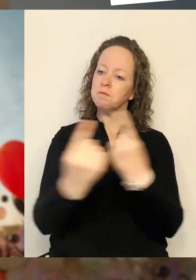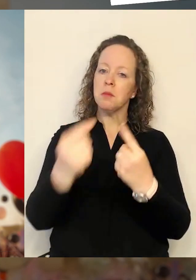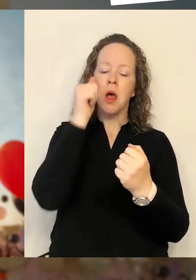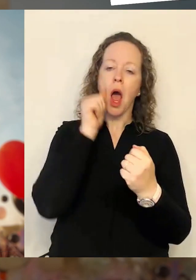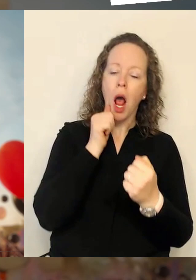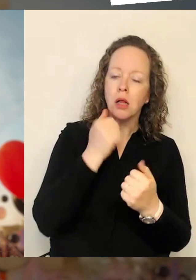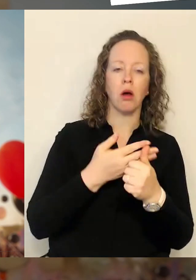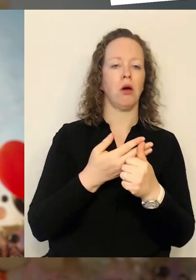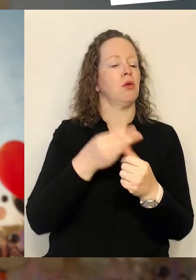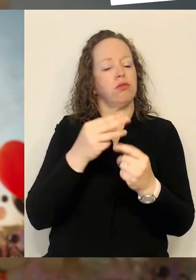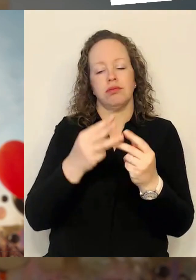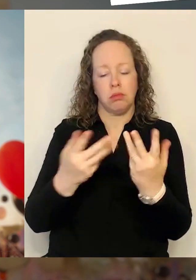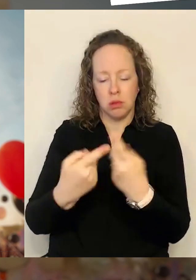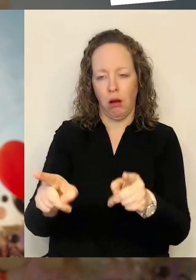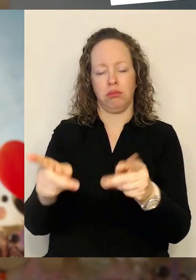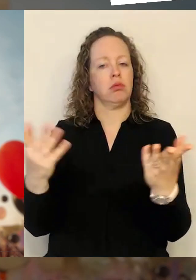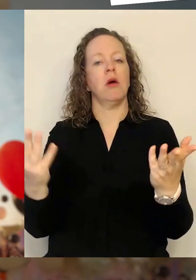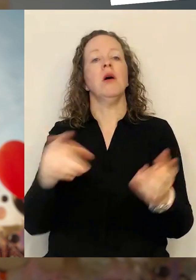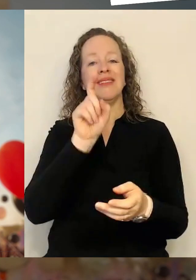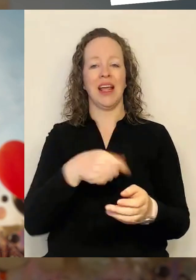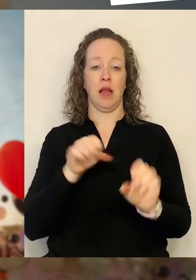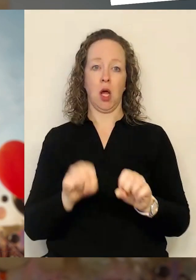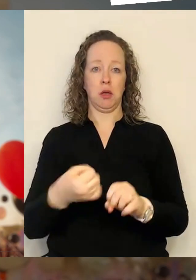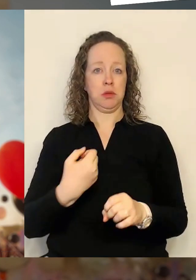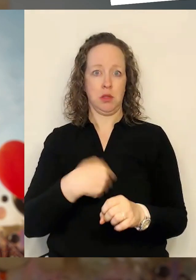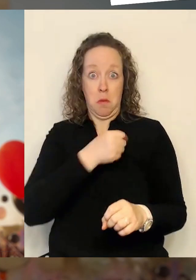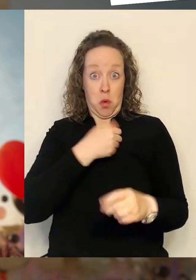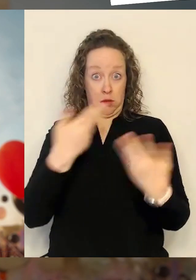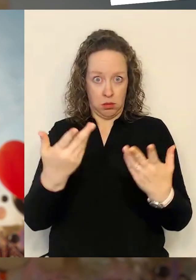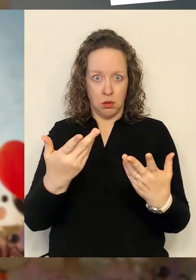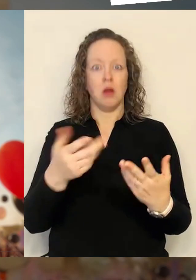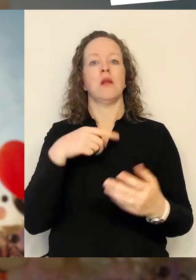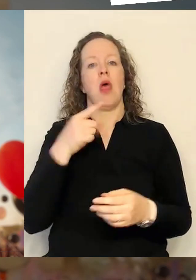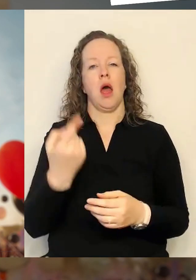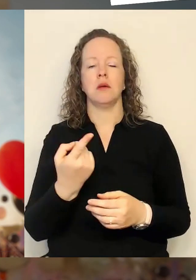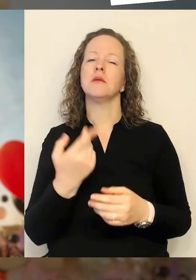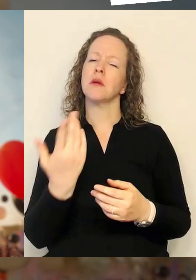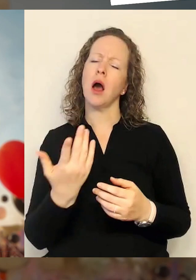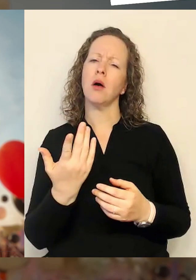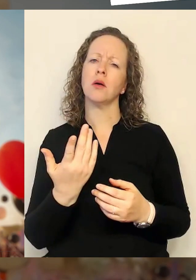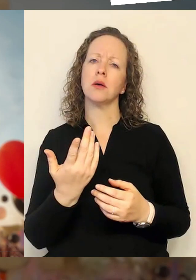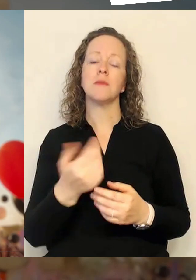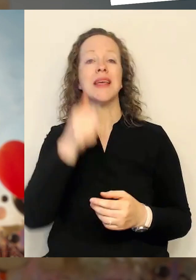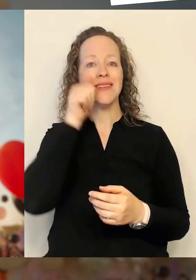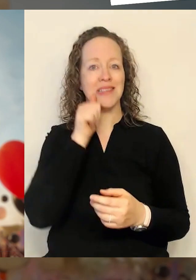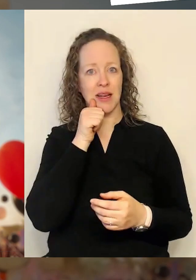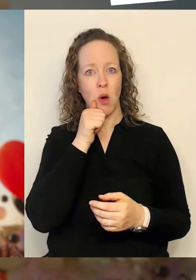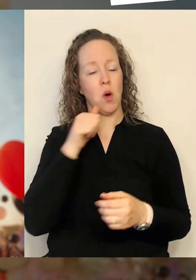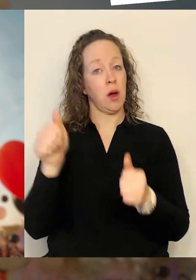sich nicht so viel digitale Kompetenz zutrauen, arbeiten Sie auch intensiv dann zum Beispiel mit so etwas wie Seniorenbeirat oder